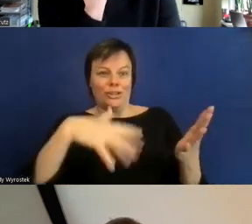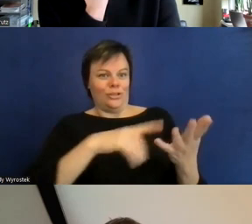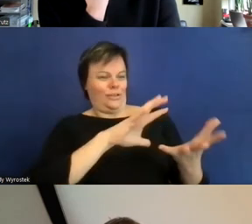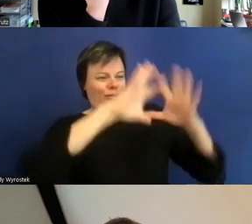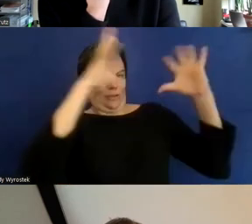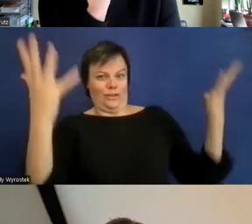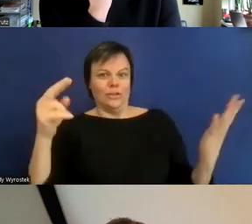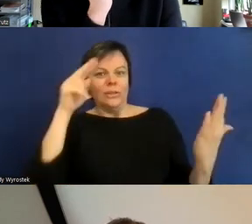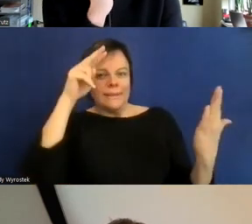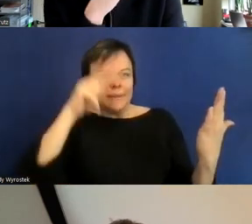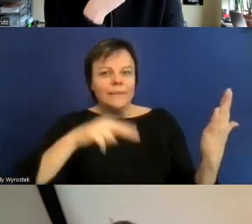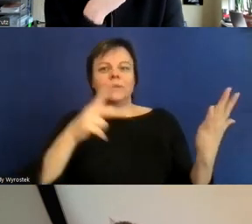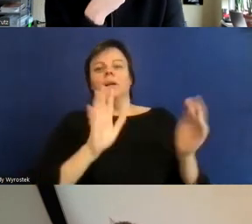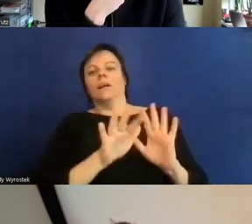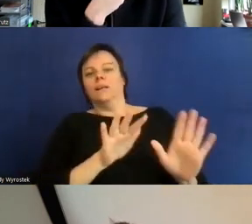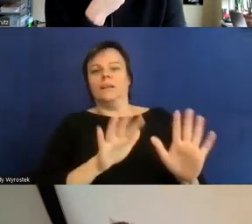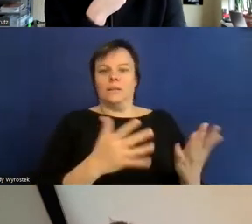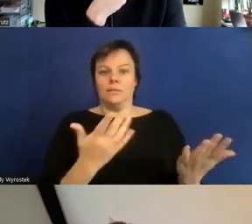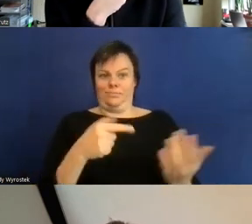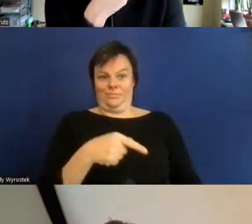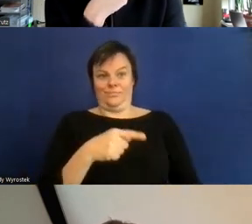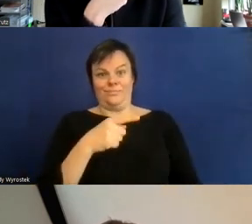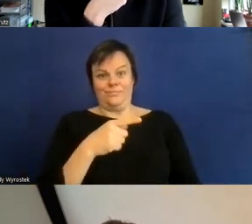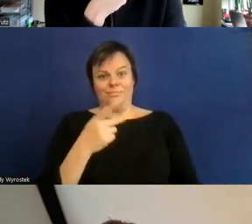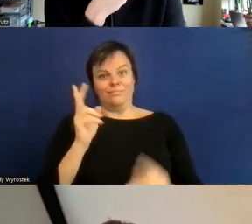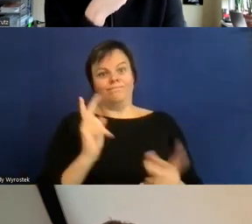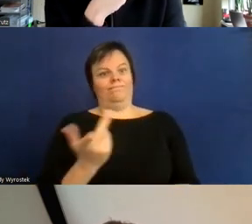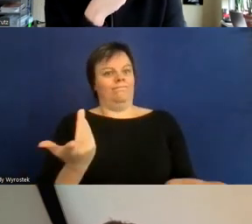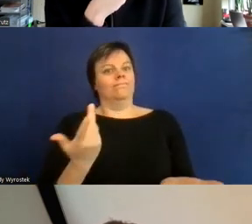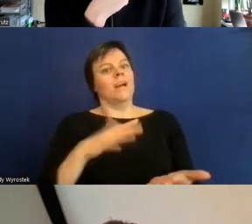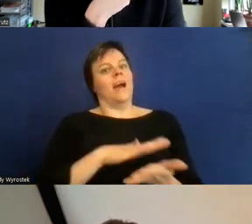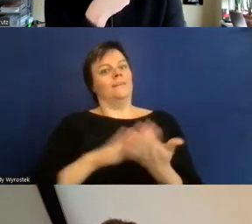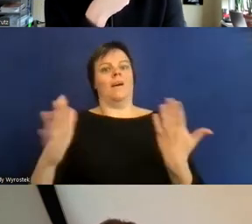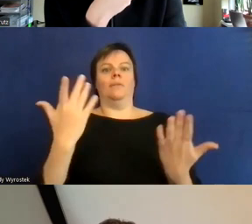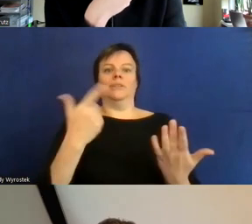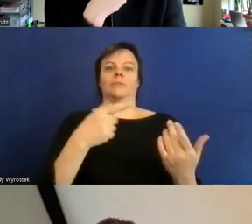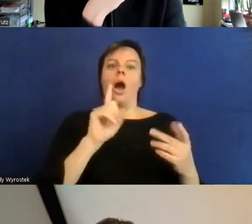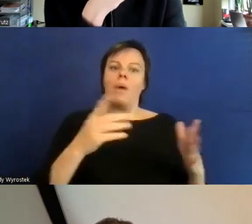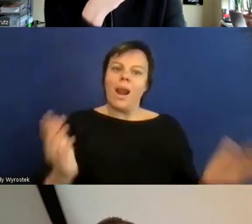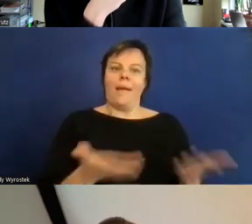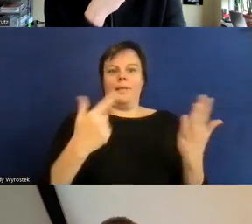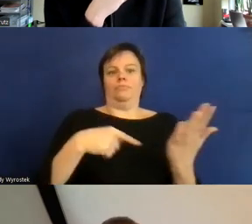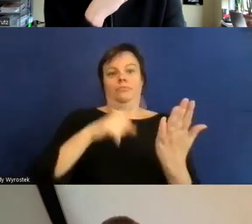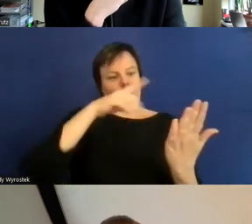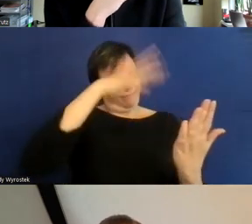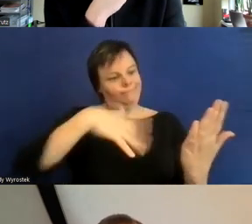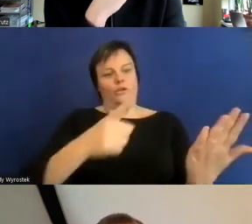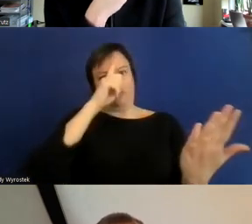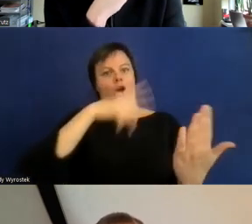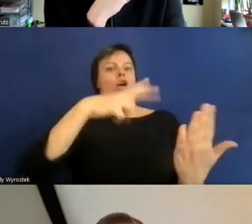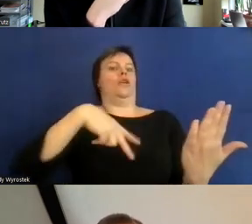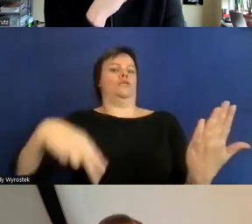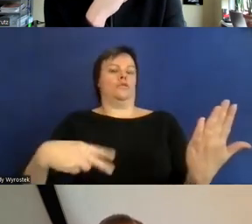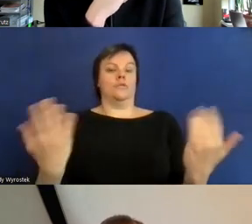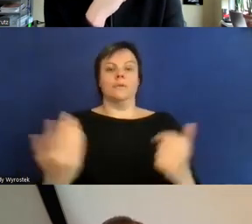leichter in Deutsch zweitens die englischen Materialien haben normalerweise nicht die Besonderheiten des europäischen